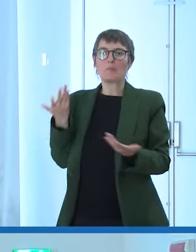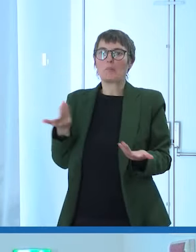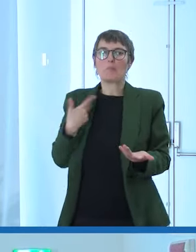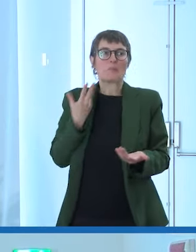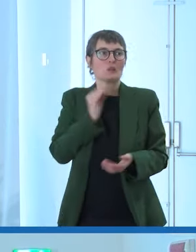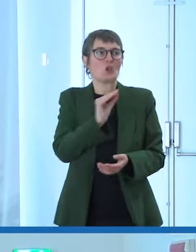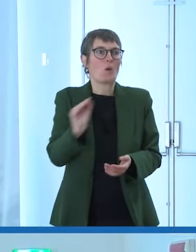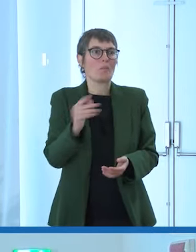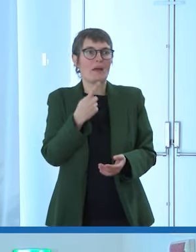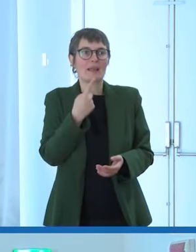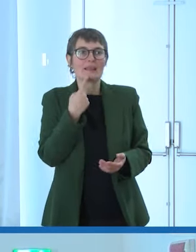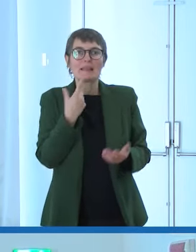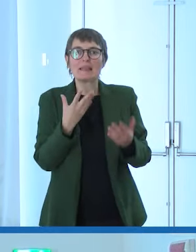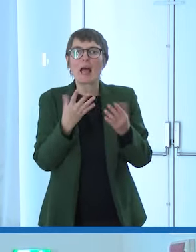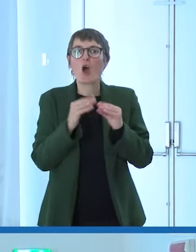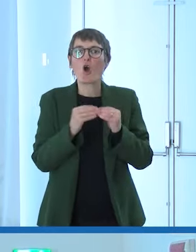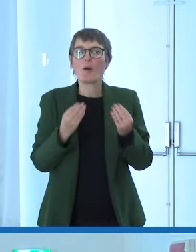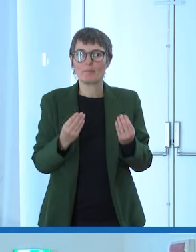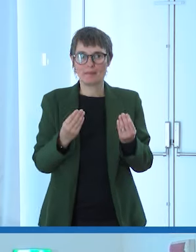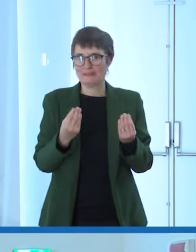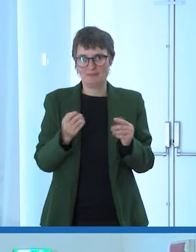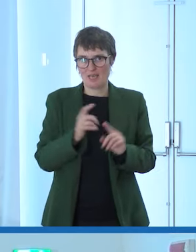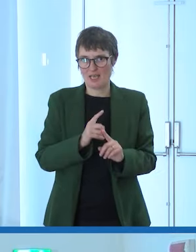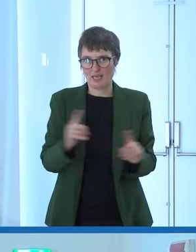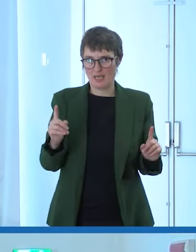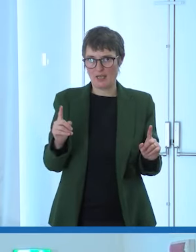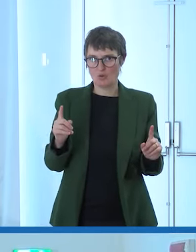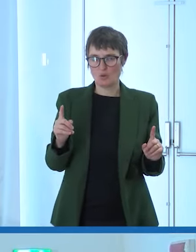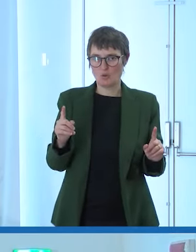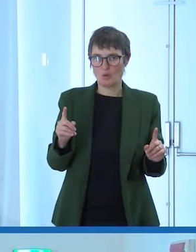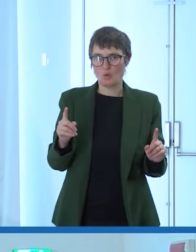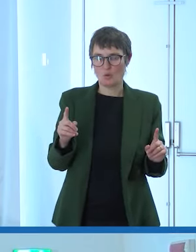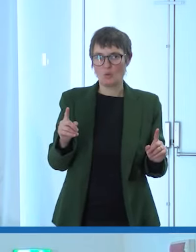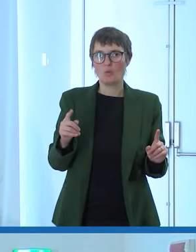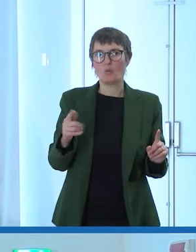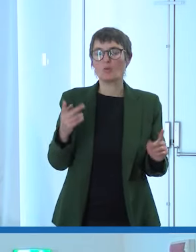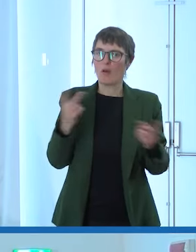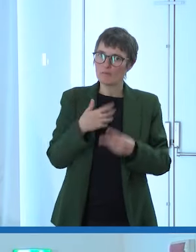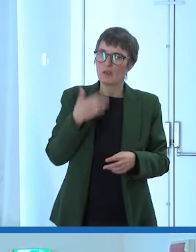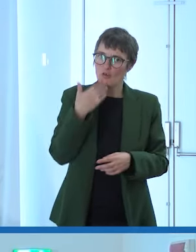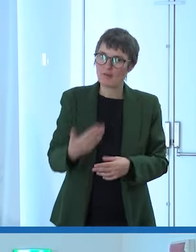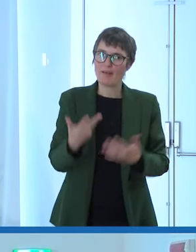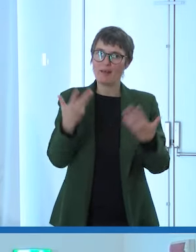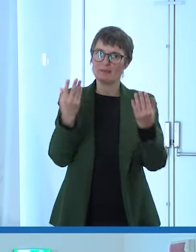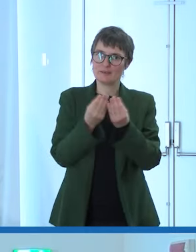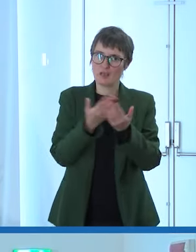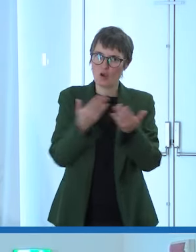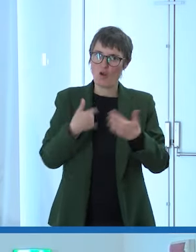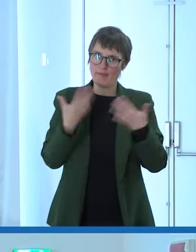e anche i miei colleghi che mi hanno accettato io ci ho messo un po' di coraggio di